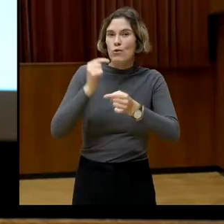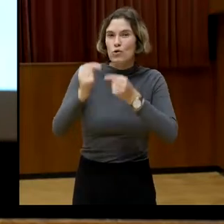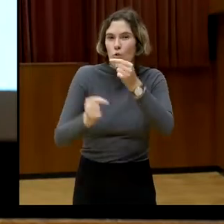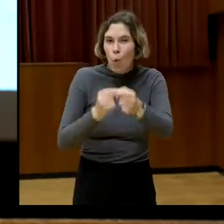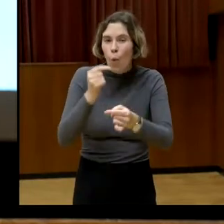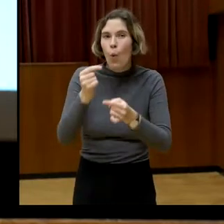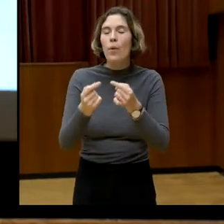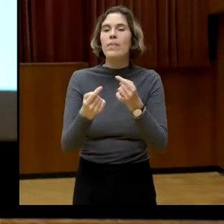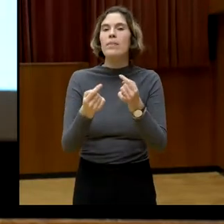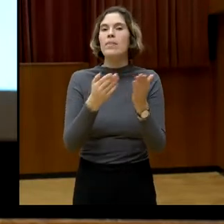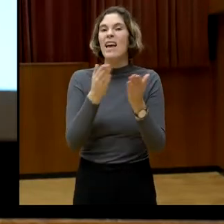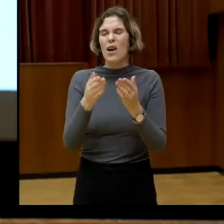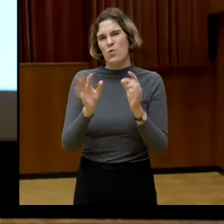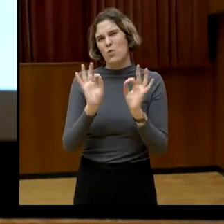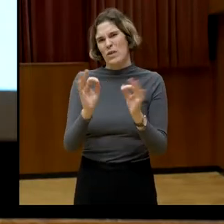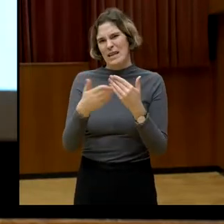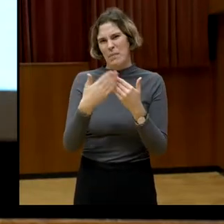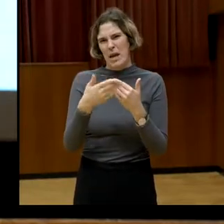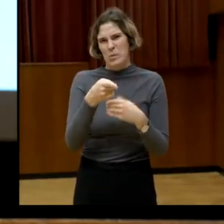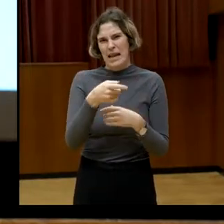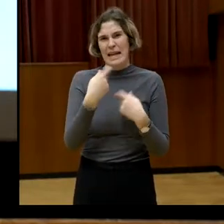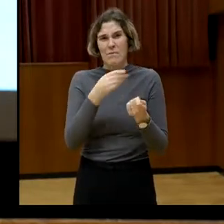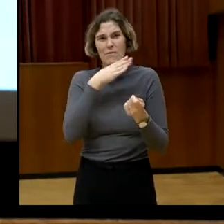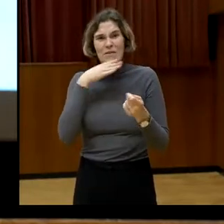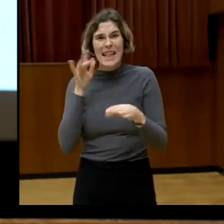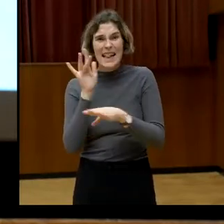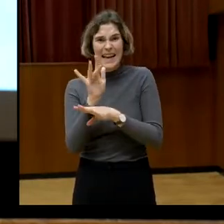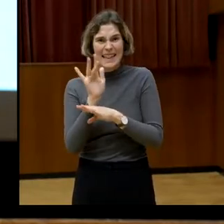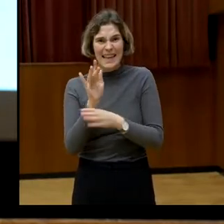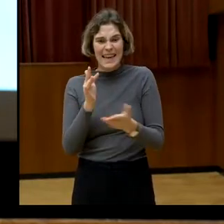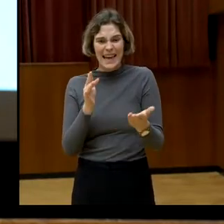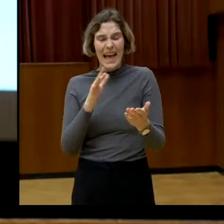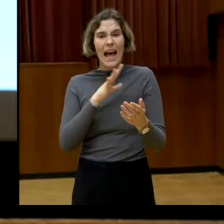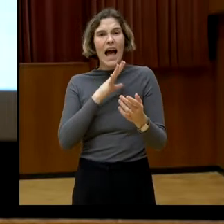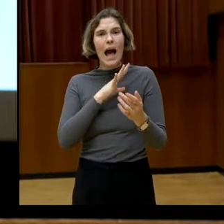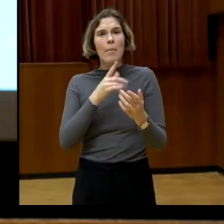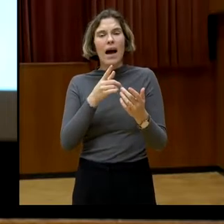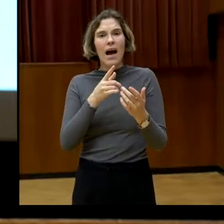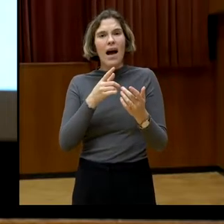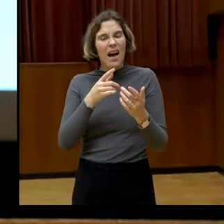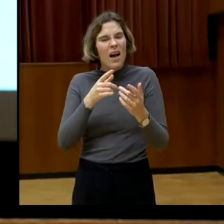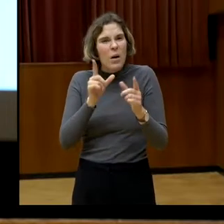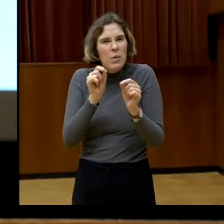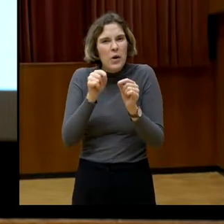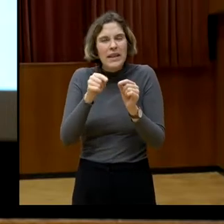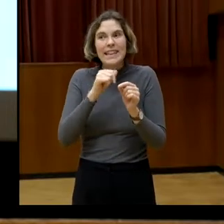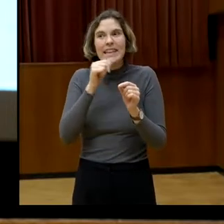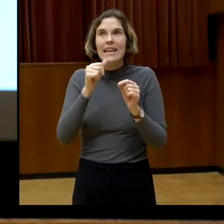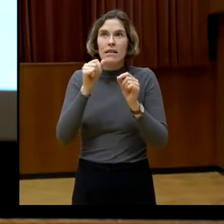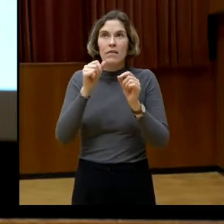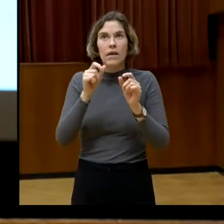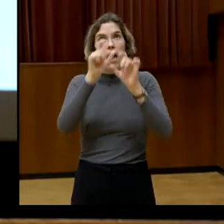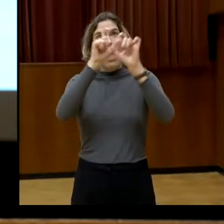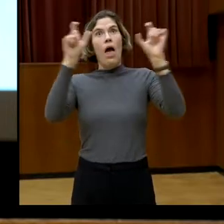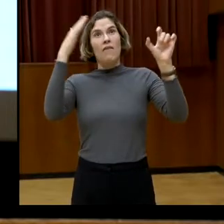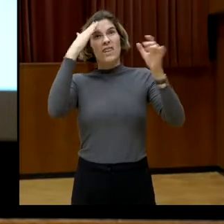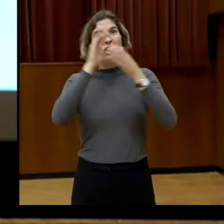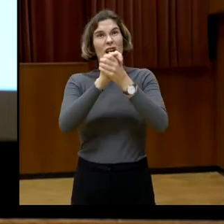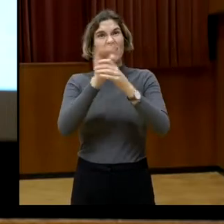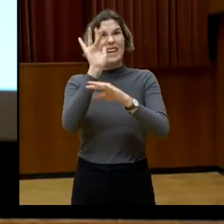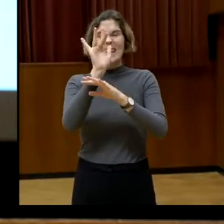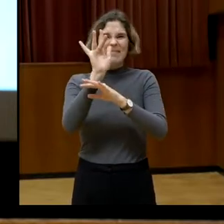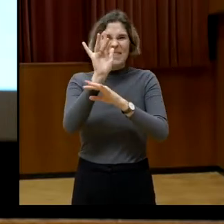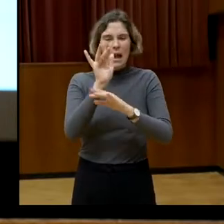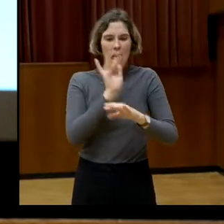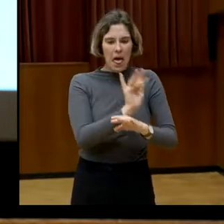wo es Kritik gibt, aber das sind nicht zwangsweise, dass sich diese Kritik über alle Bereiche der Wissenschaft steckt. Ähnlich verhält es sich auch über